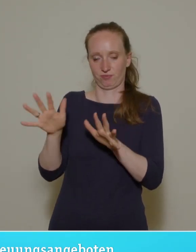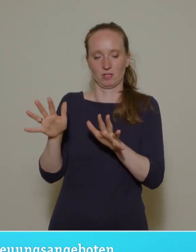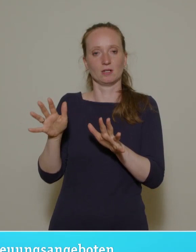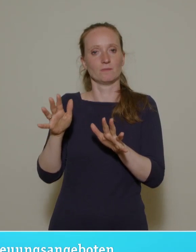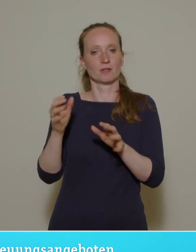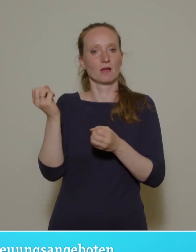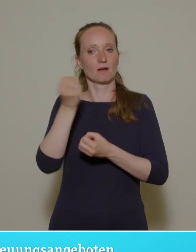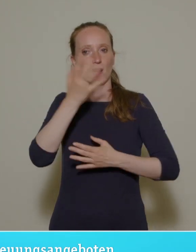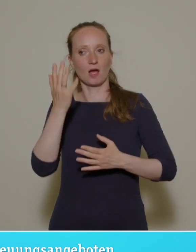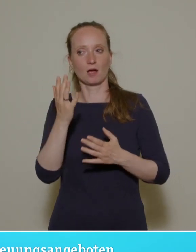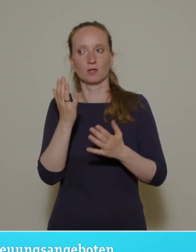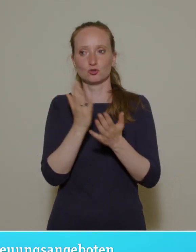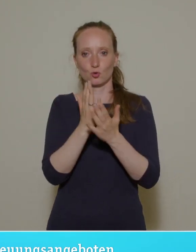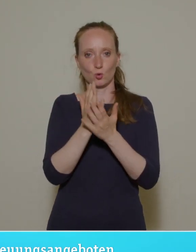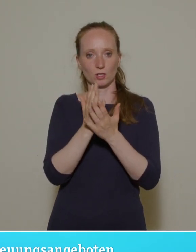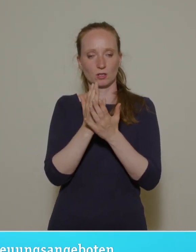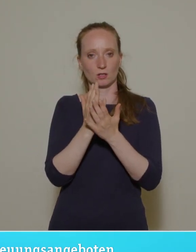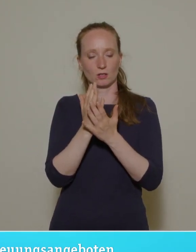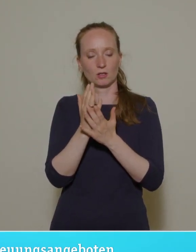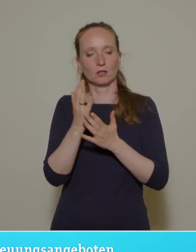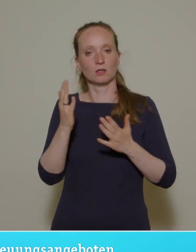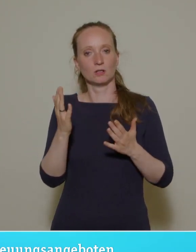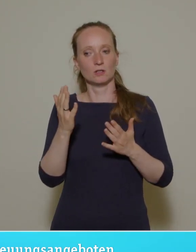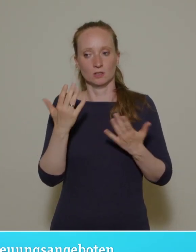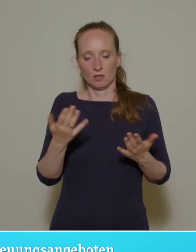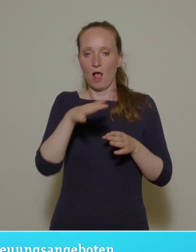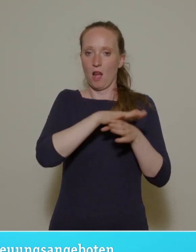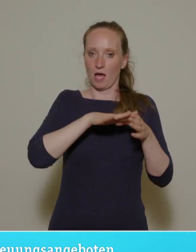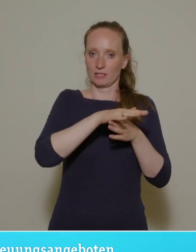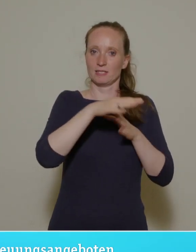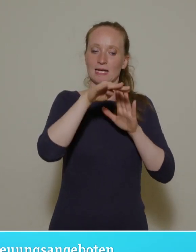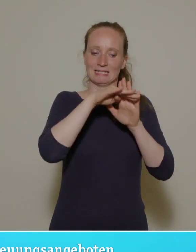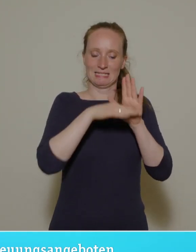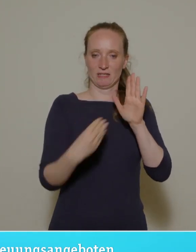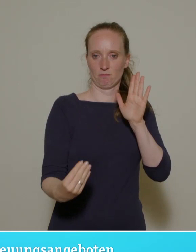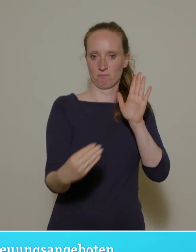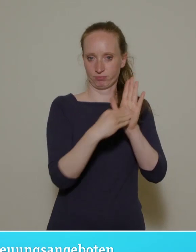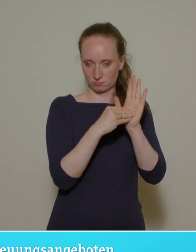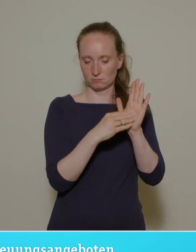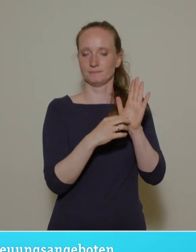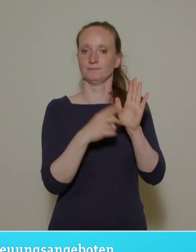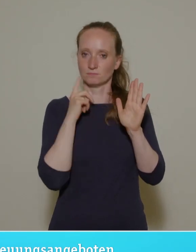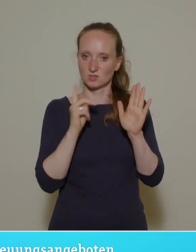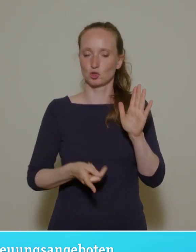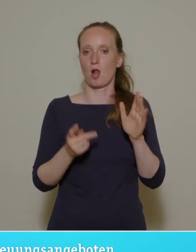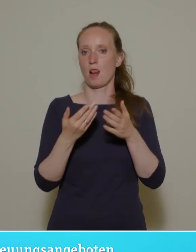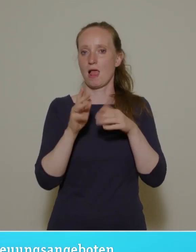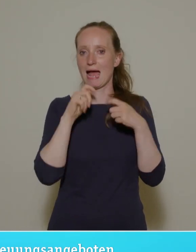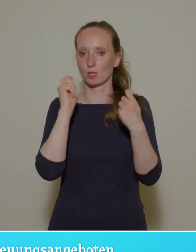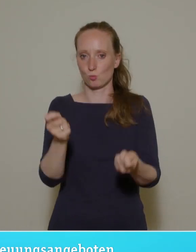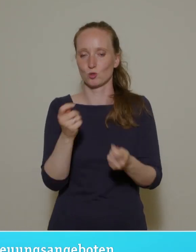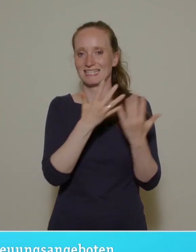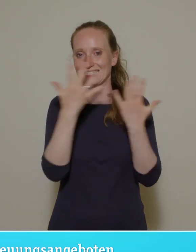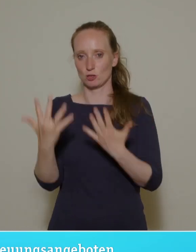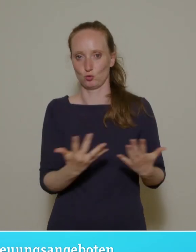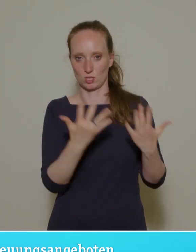klar, dass das eigentlich sogar eine gesetzliche Forderung des Landes ist, diese 10 Stunden darzustellen. Aber wenn